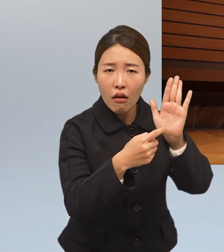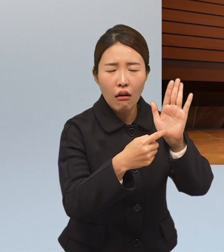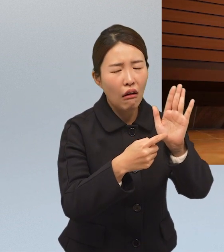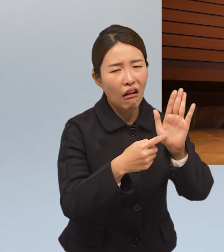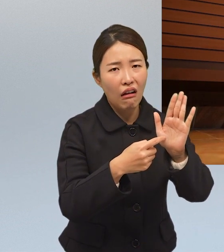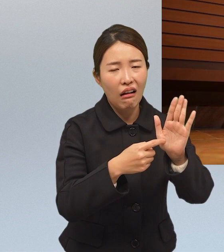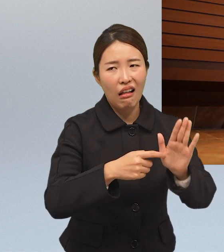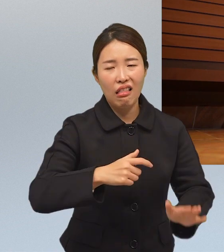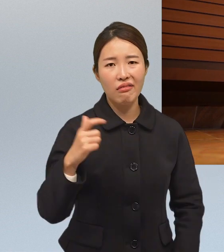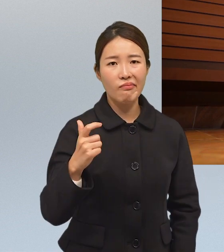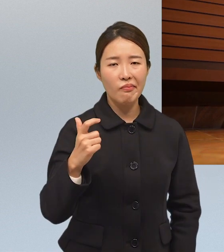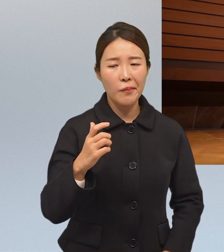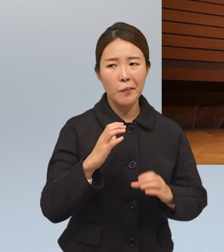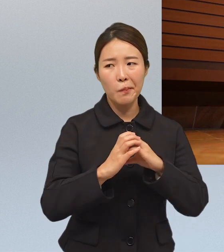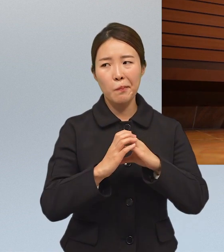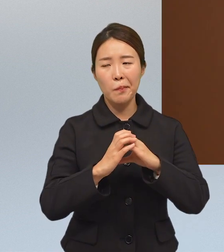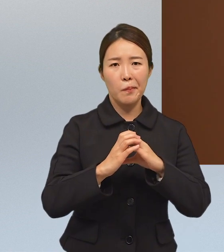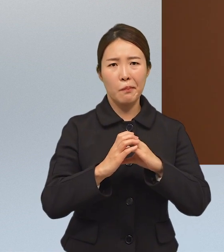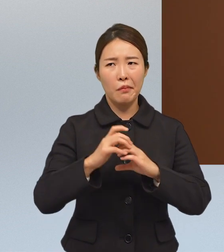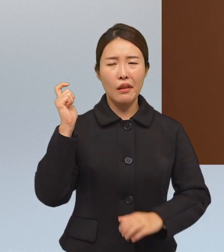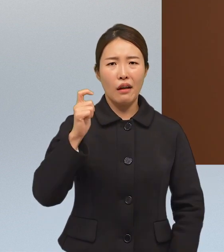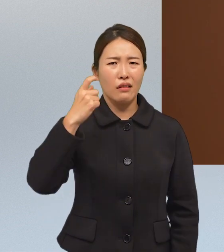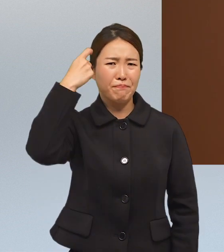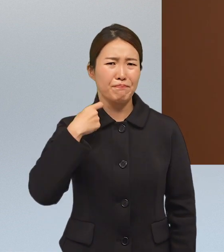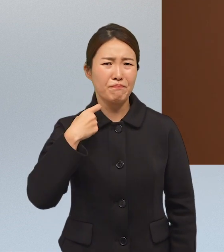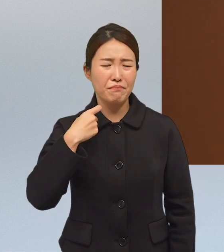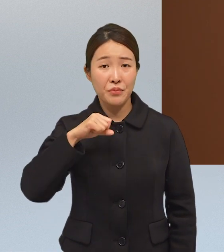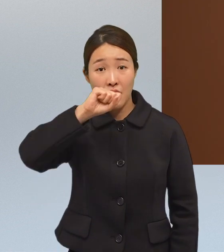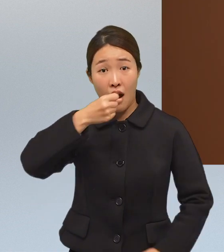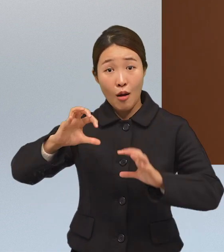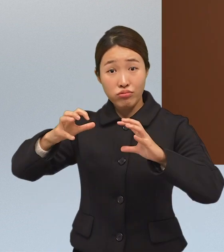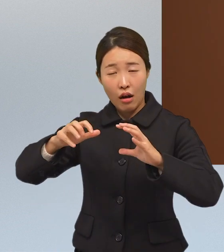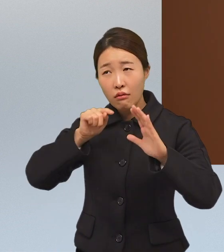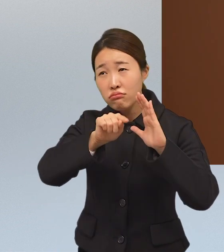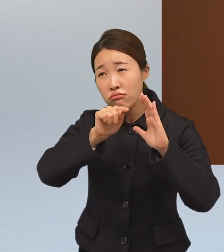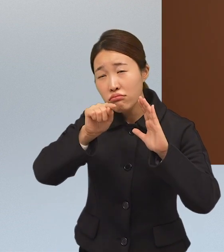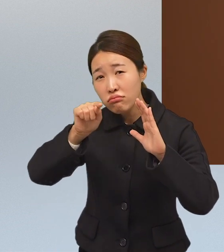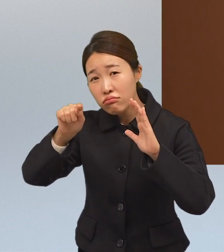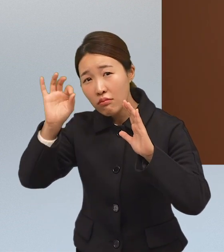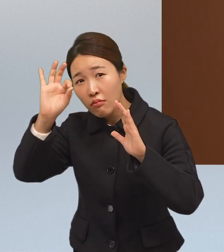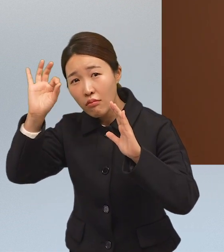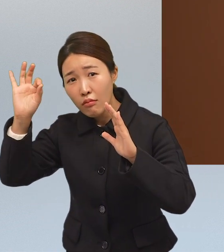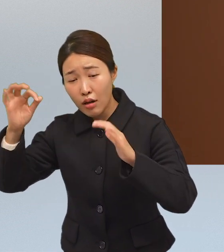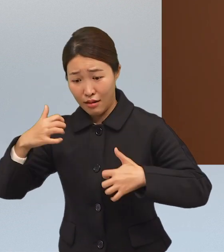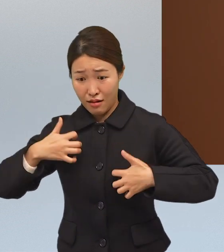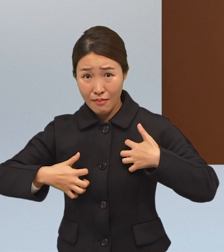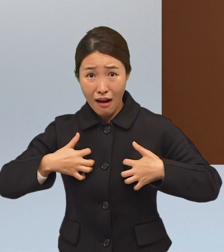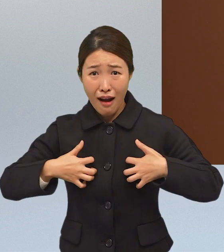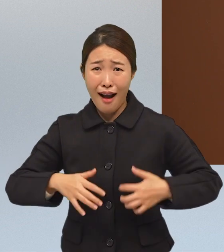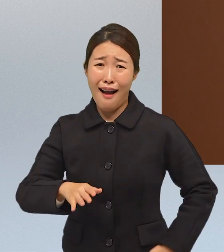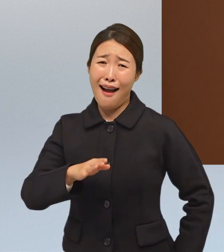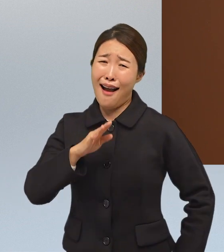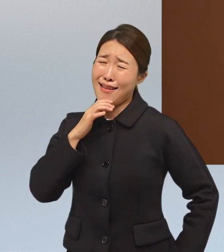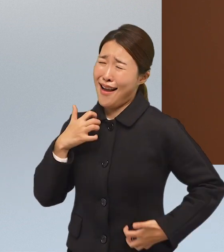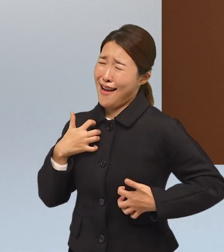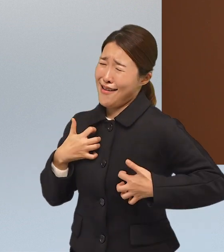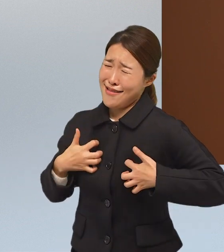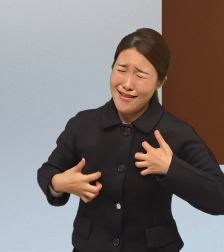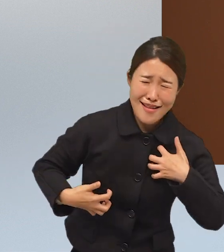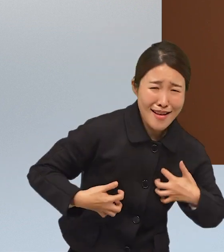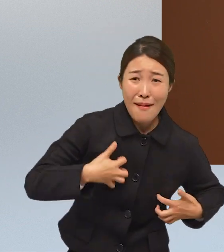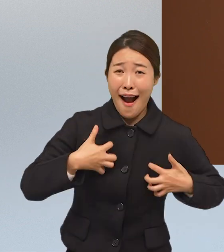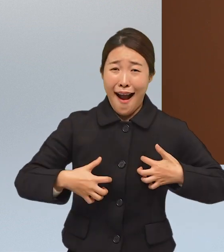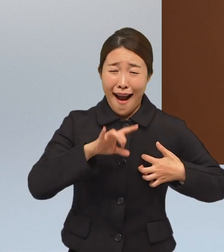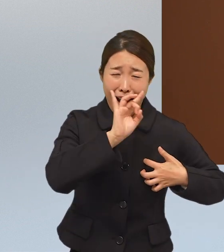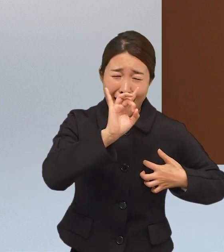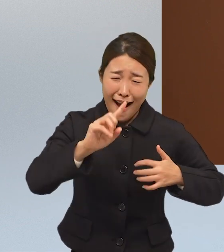굉장히 많이 경직되어 있다고 느껴요 제가 아프리카 국가들 다니면서 느낀 것 중에 기쁠 때 진짜 기뻐하는 것